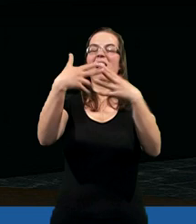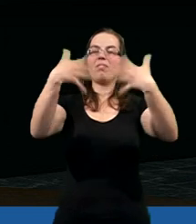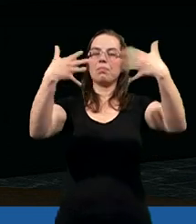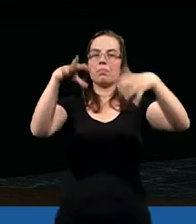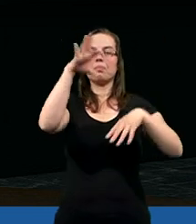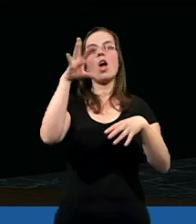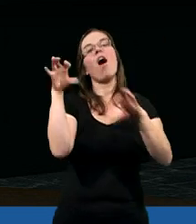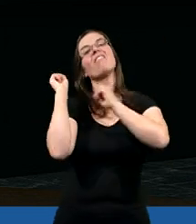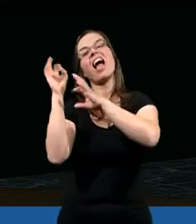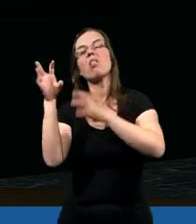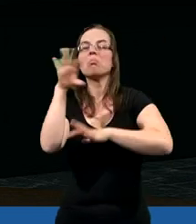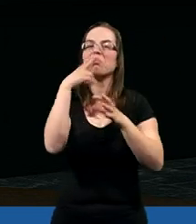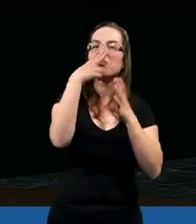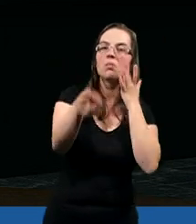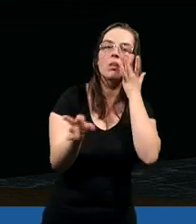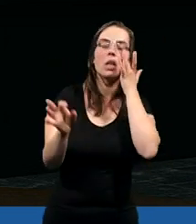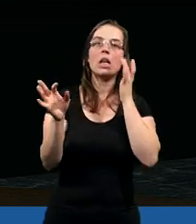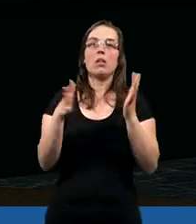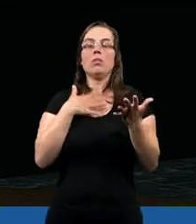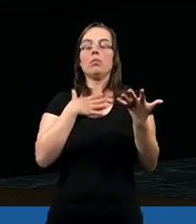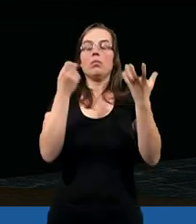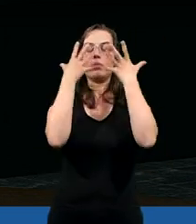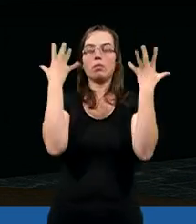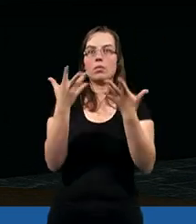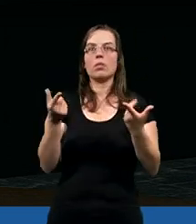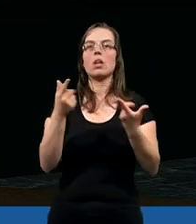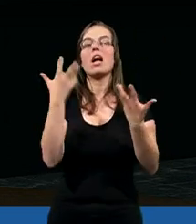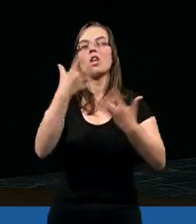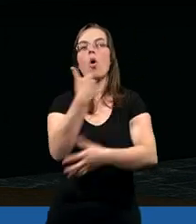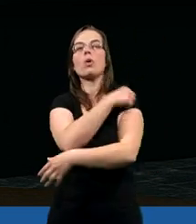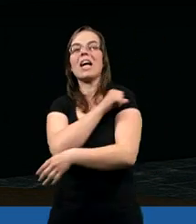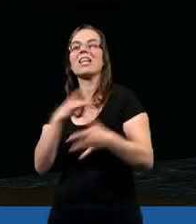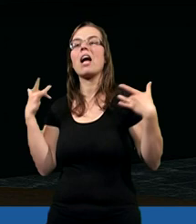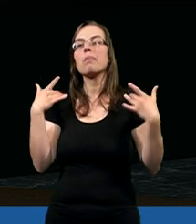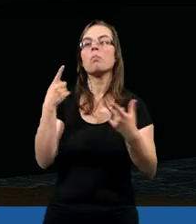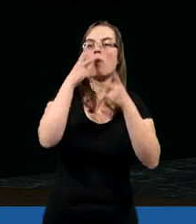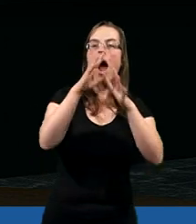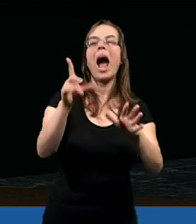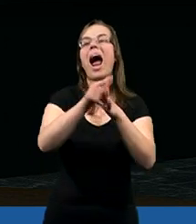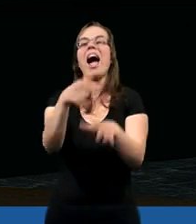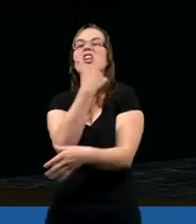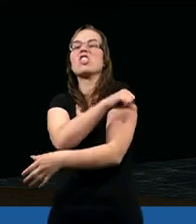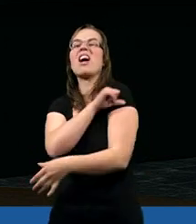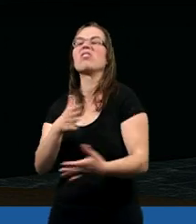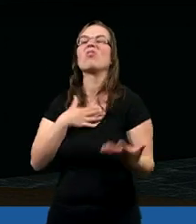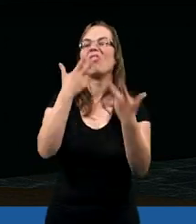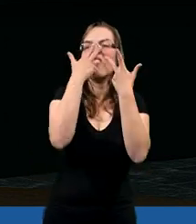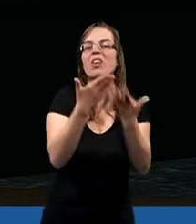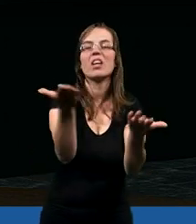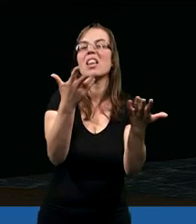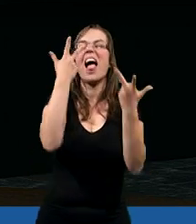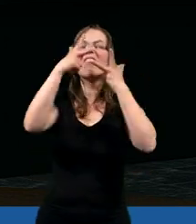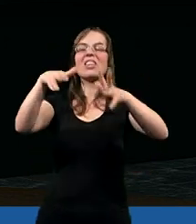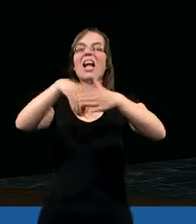zaglądam na wiadomości, no to mnie aż porusza. Wszyscy chcą być chrześcijanami, tak się pokazują, ale tej chrześcijańskości niewiele